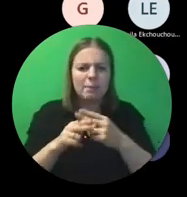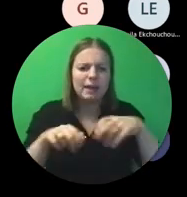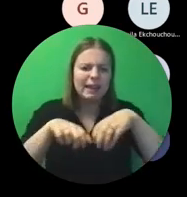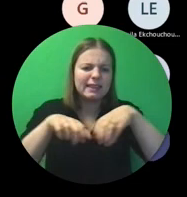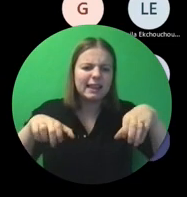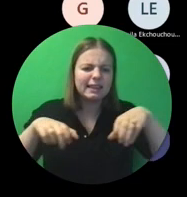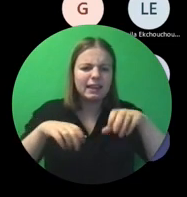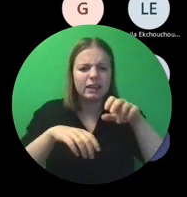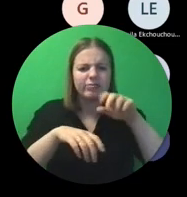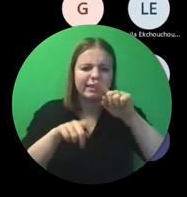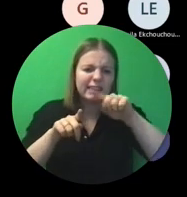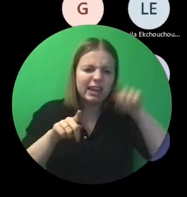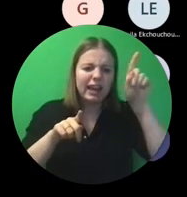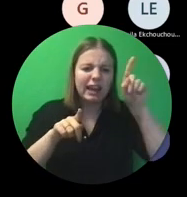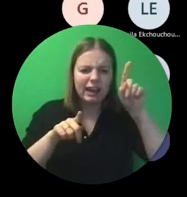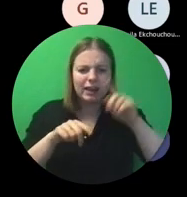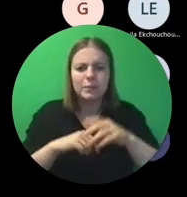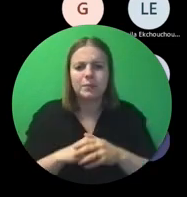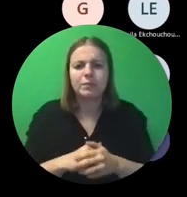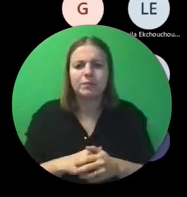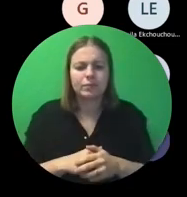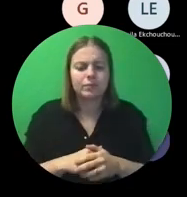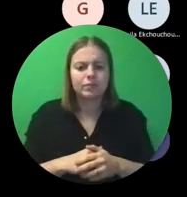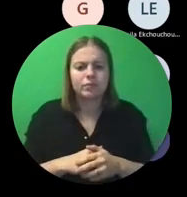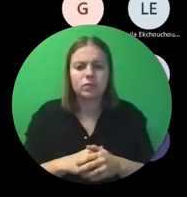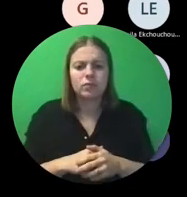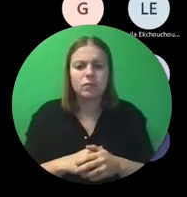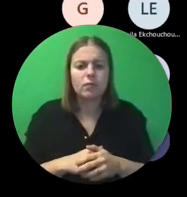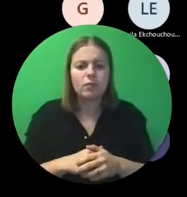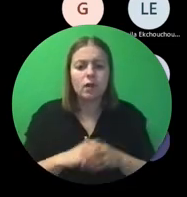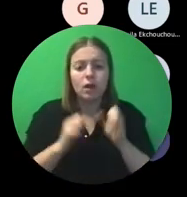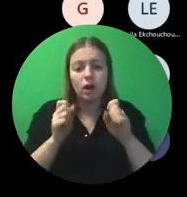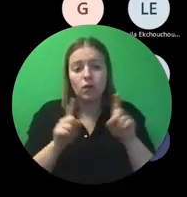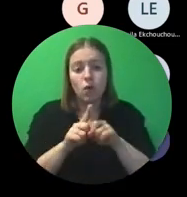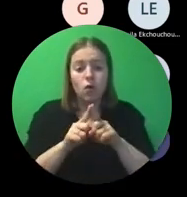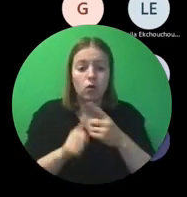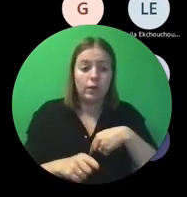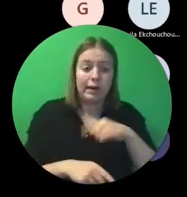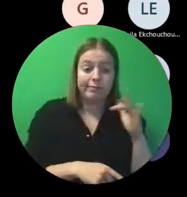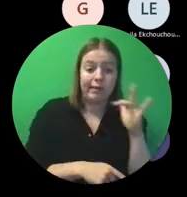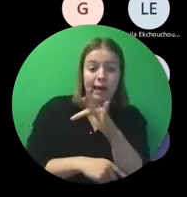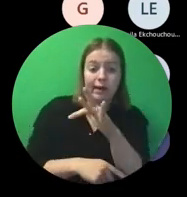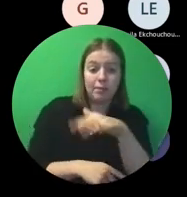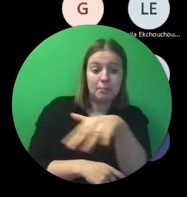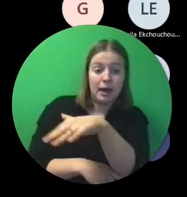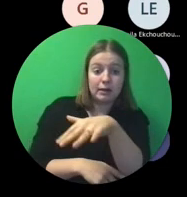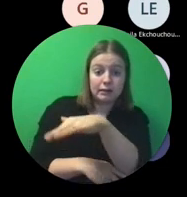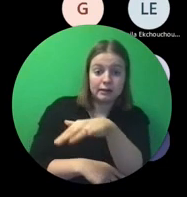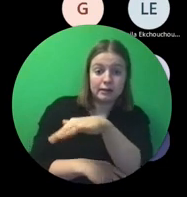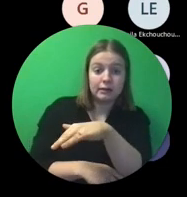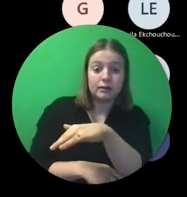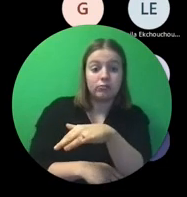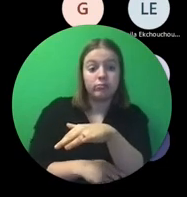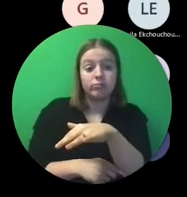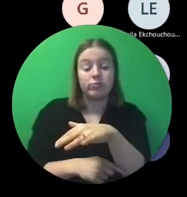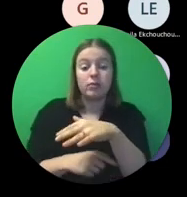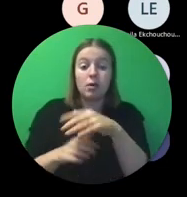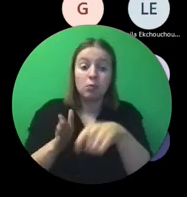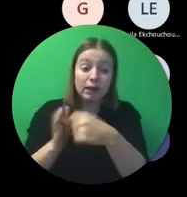vragen we letterlijk die bewijsstukken op, dan bezorg je ons die. Het kan ook een controle ter plaatse zijn, tijdens of na het project.